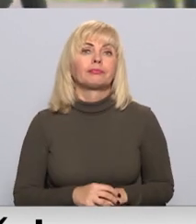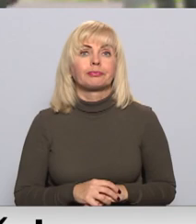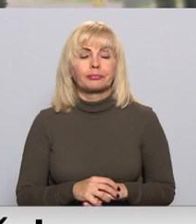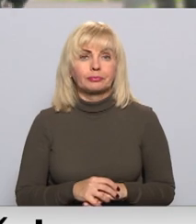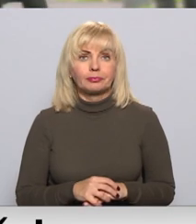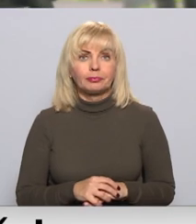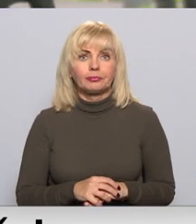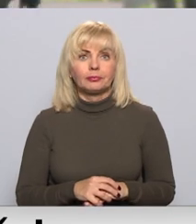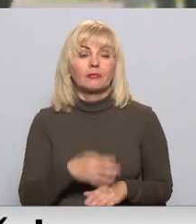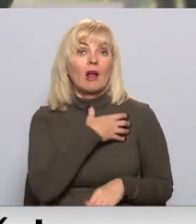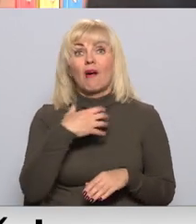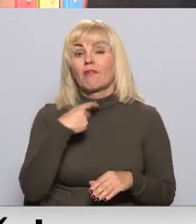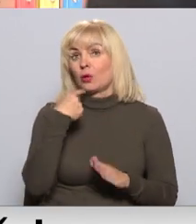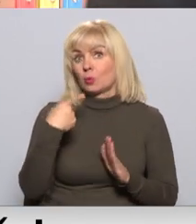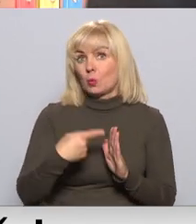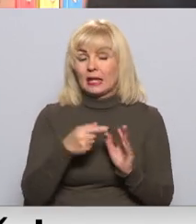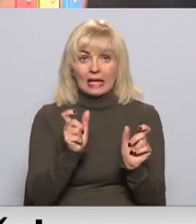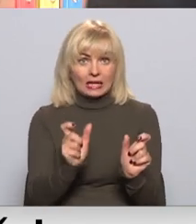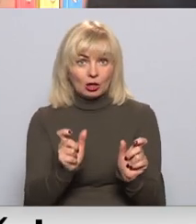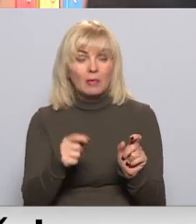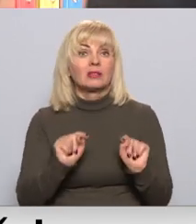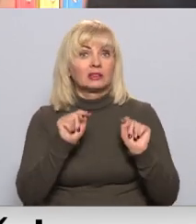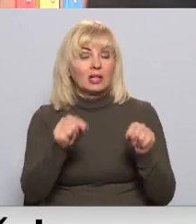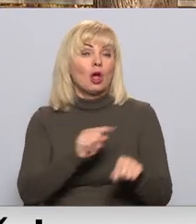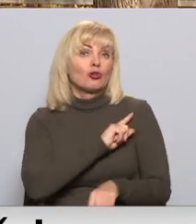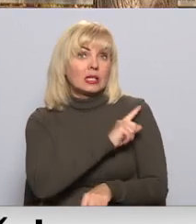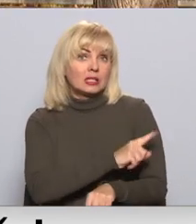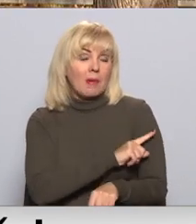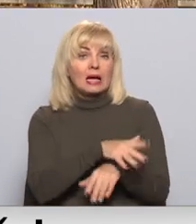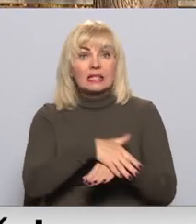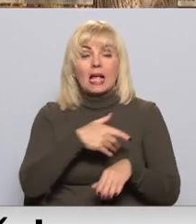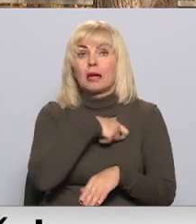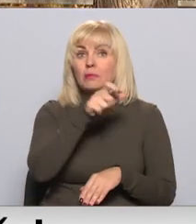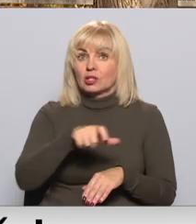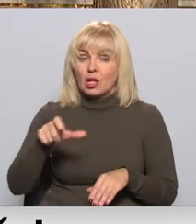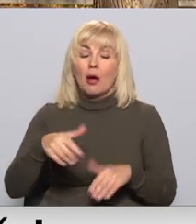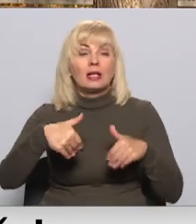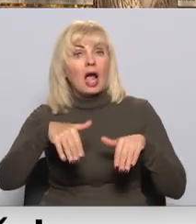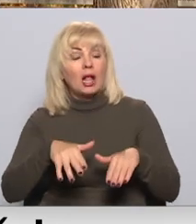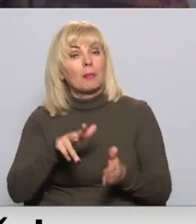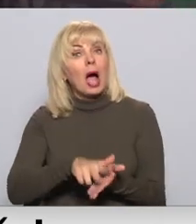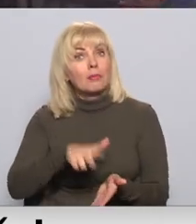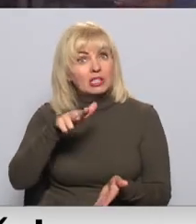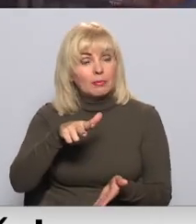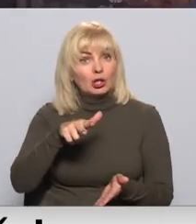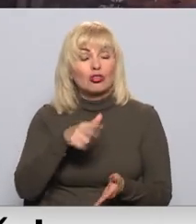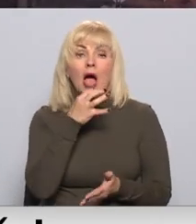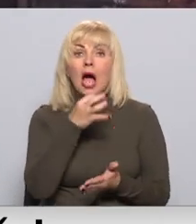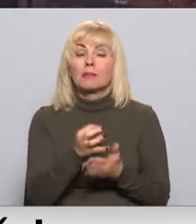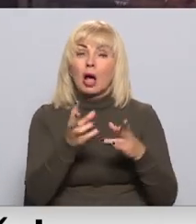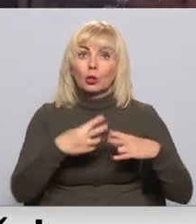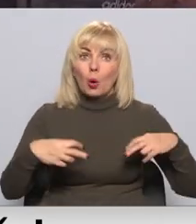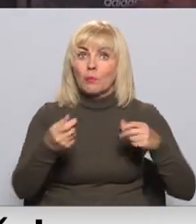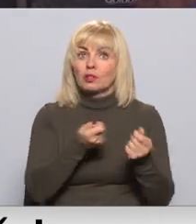Lai arī valdības noteikta ierobežojumi jau stājušies spēkā, sajums debatātiem bija jāleim par to apstiprināšanu. Atbildīgās